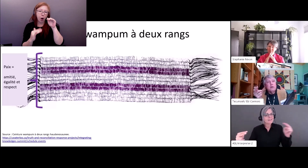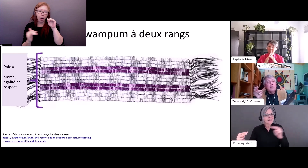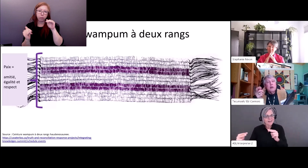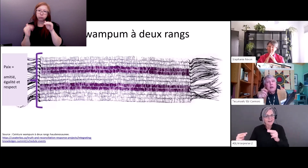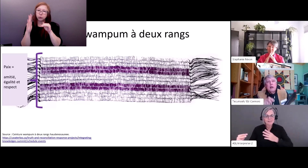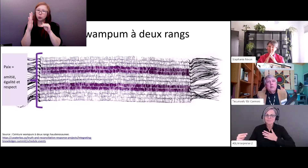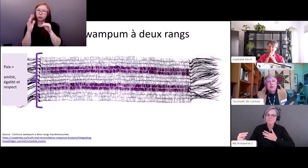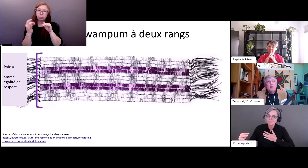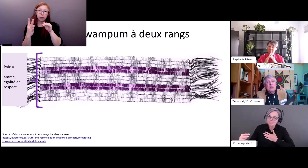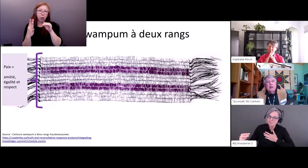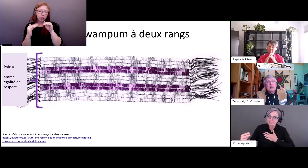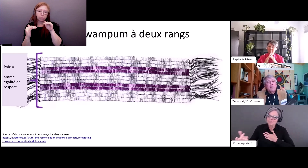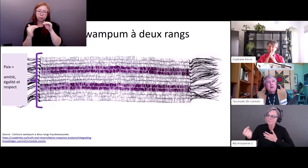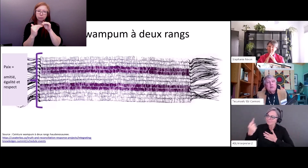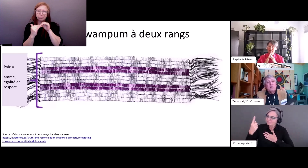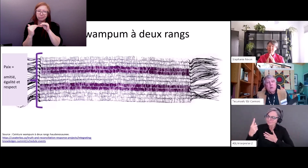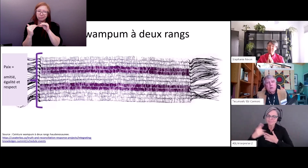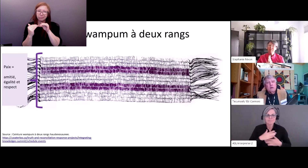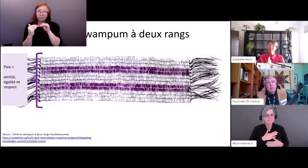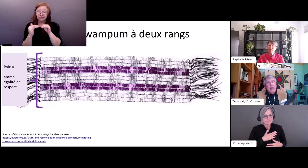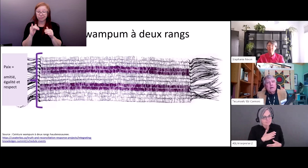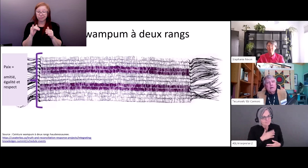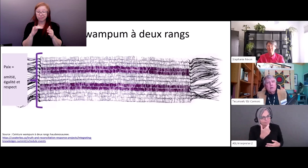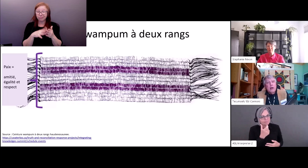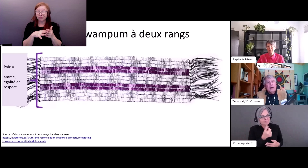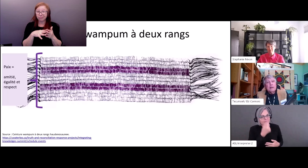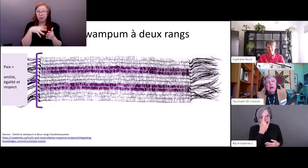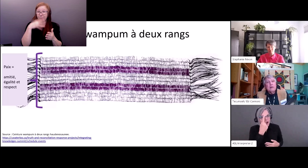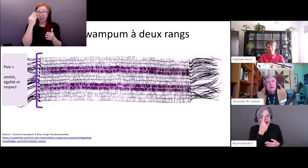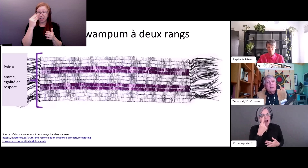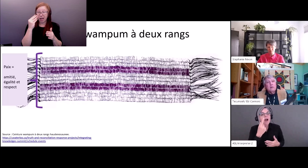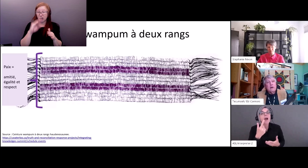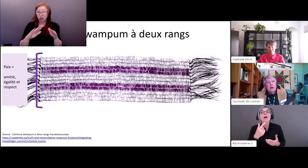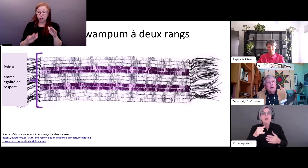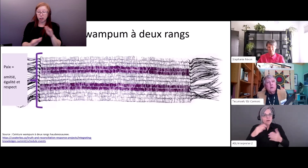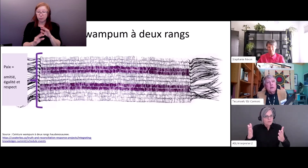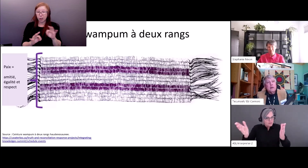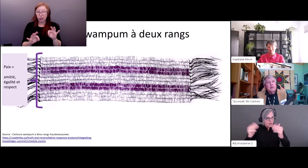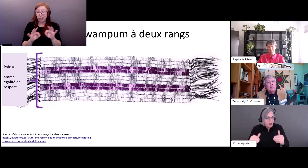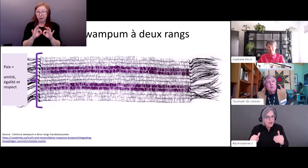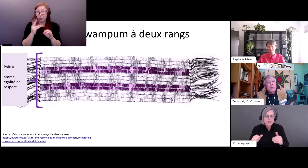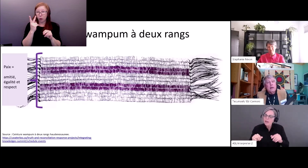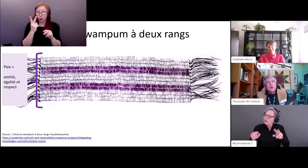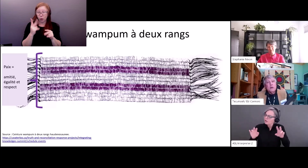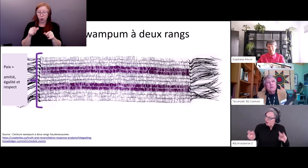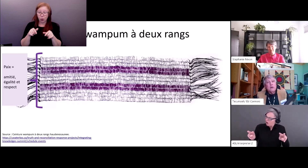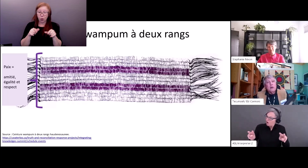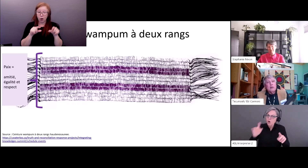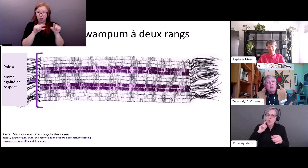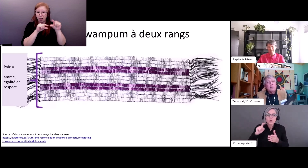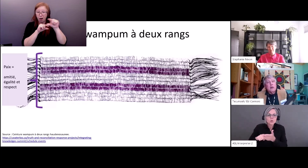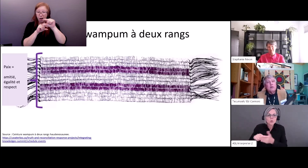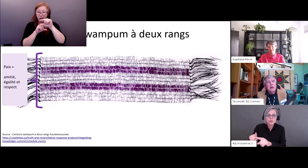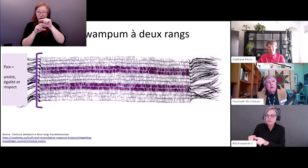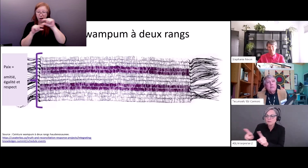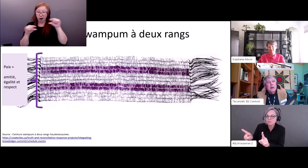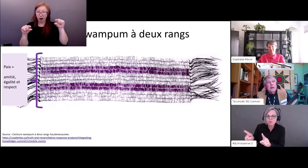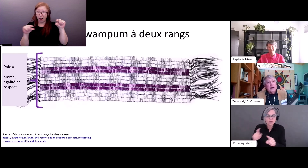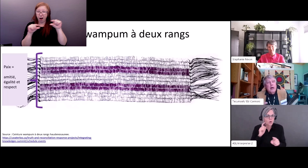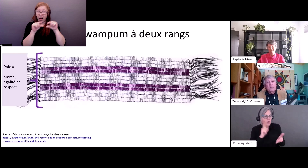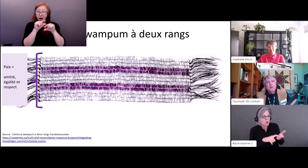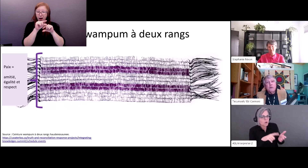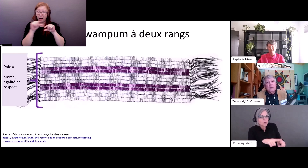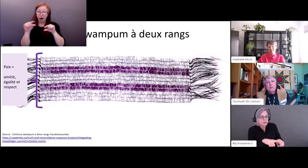peut ensuite regarder les différences mais regarder les différences toutes en reconnaissant les valeurs qui